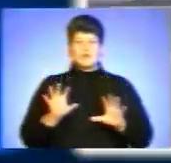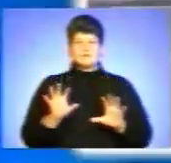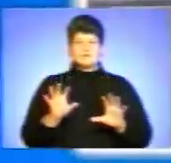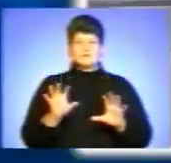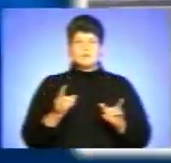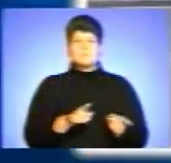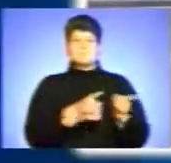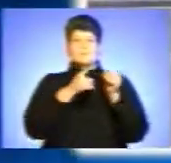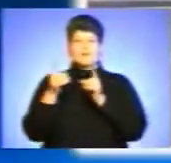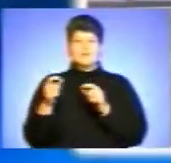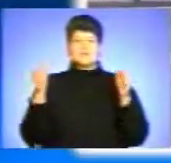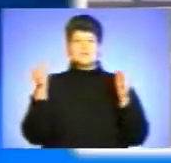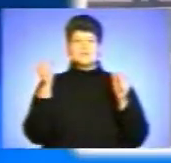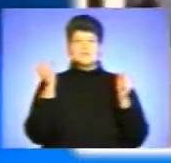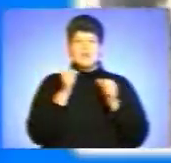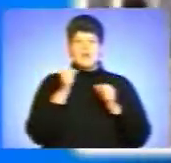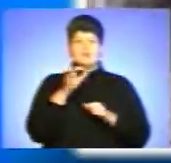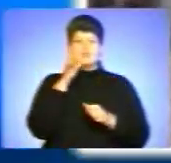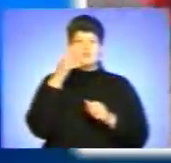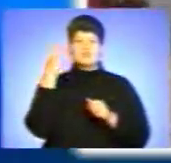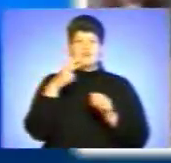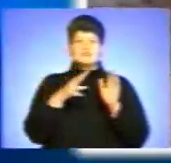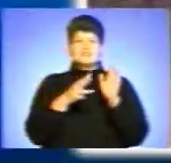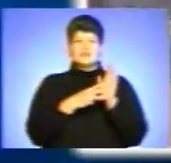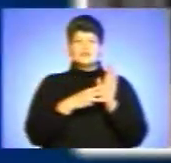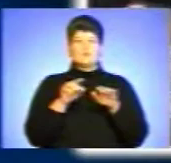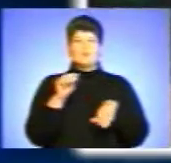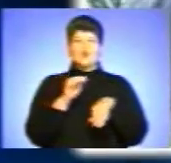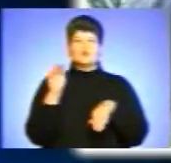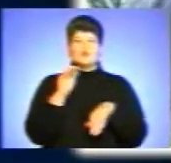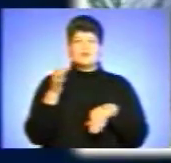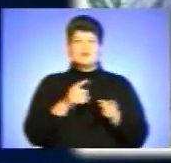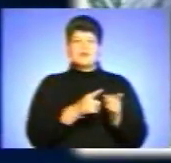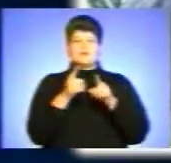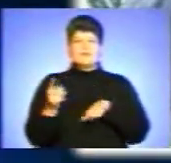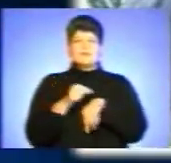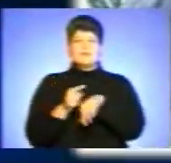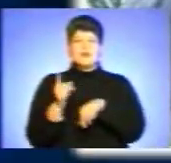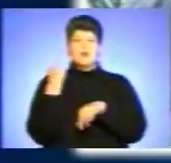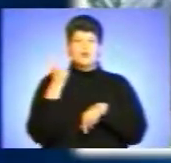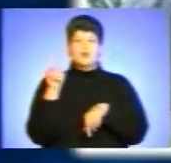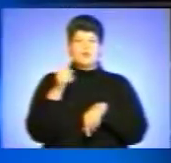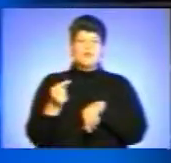Переходимо на зимовий час. 28 жовтня потрібно перевезти стрілки годинників на годину назад.